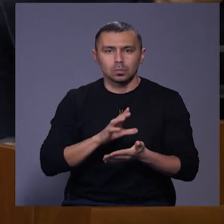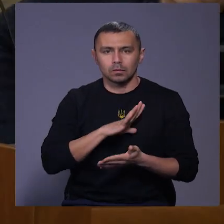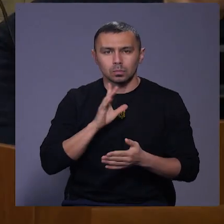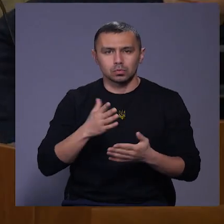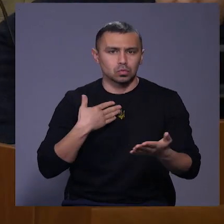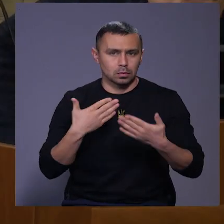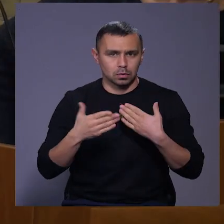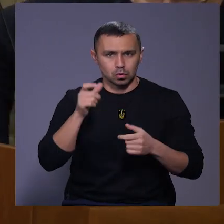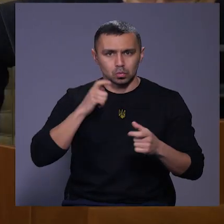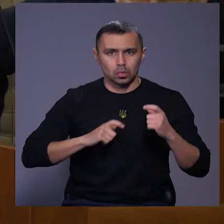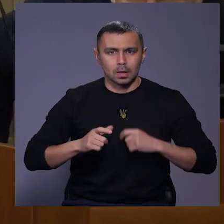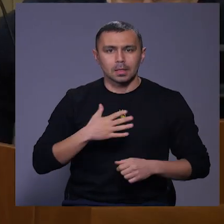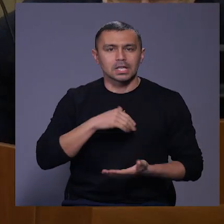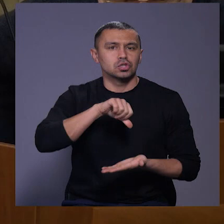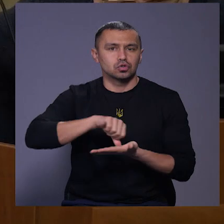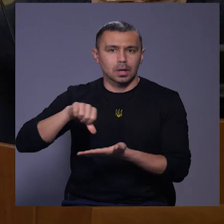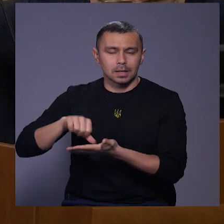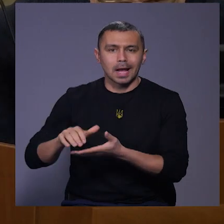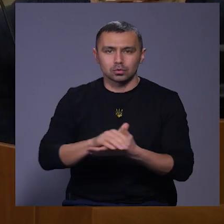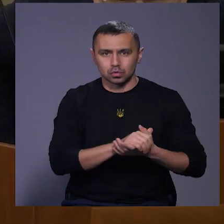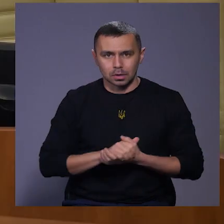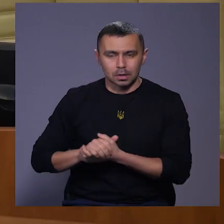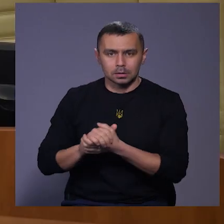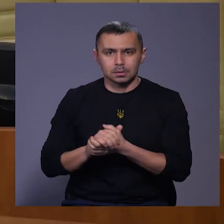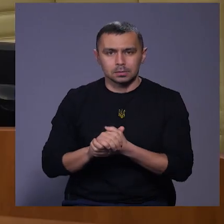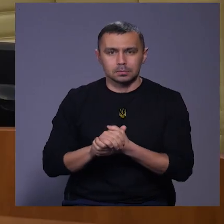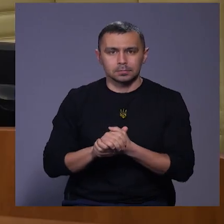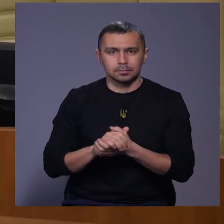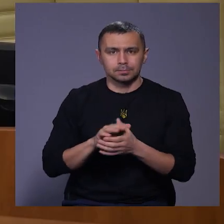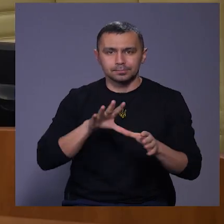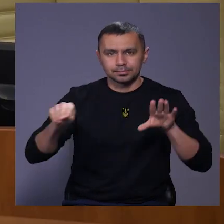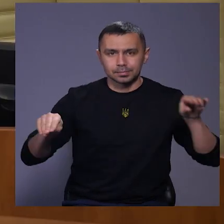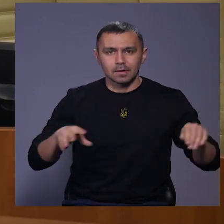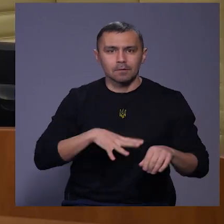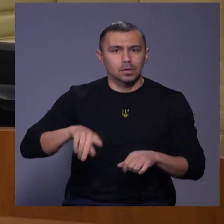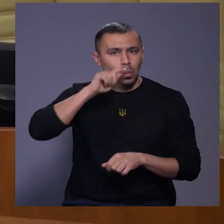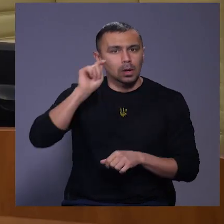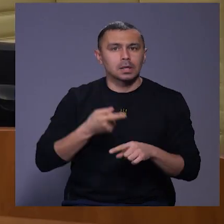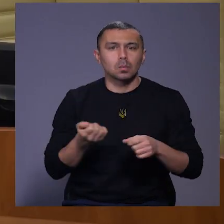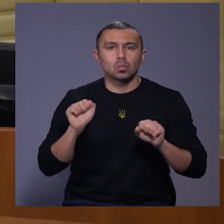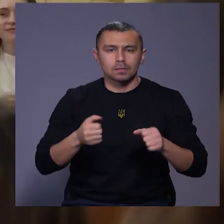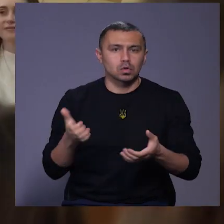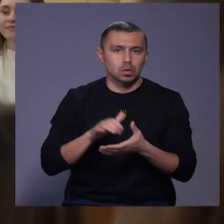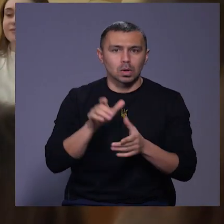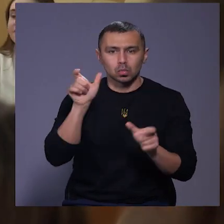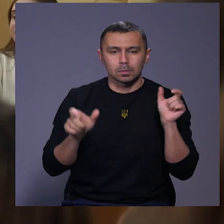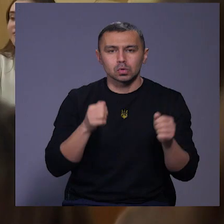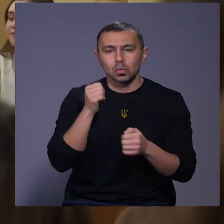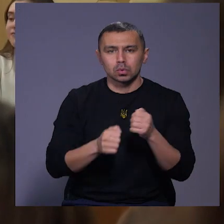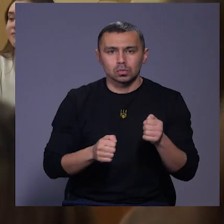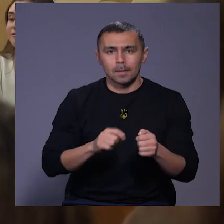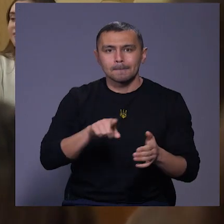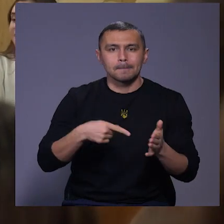Наші члени асоціації розкидані по всій Україні, це можливість знайомитися з людьми з кожного